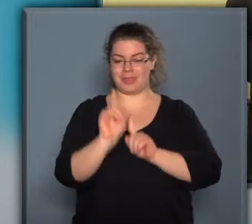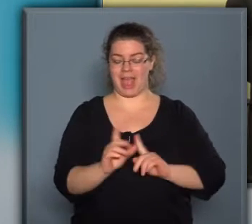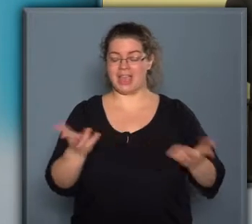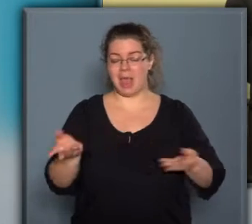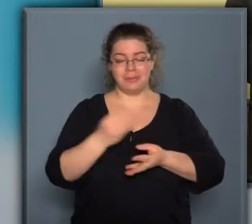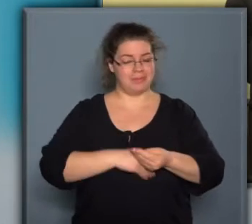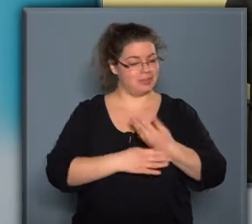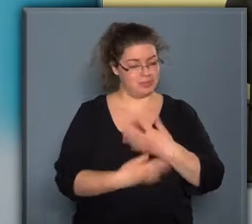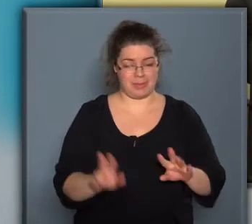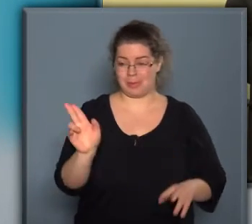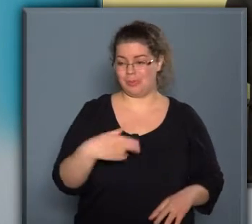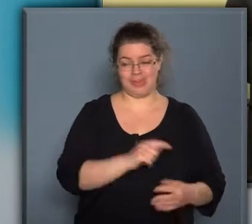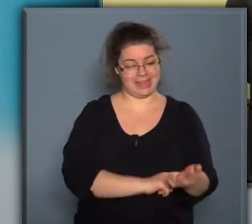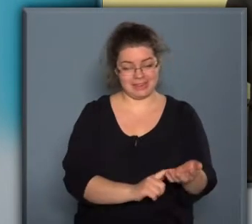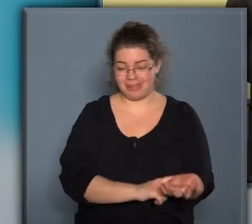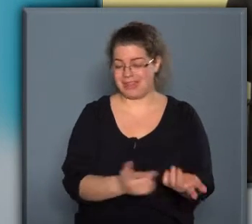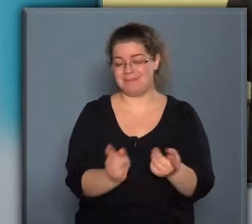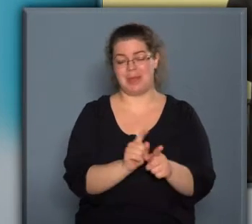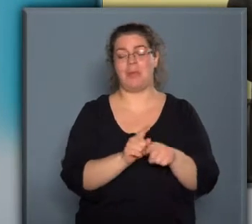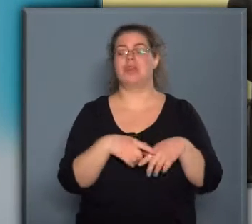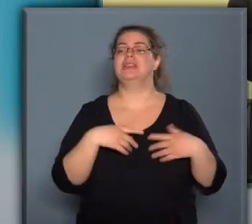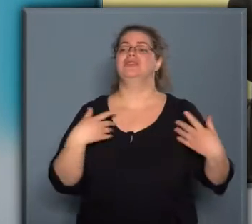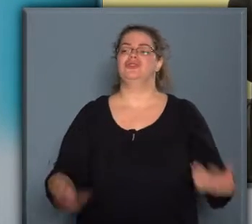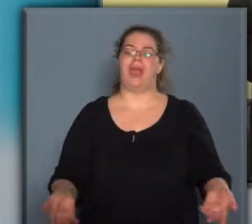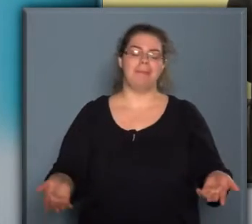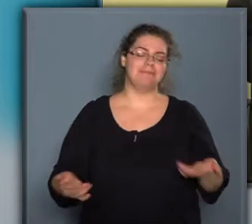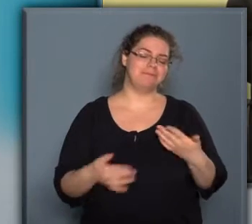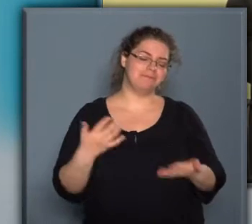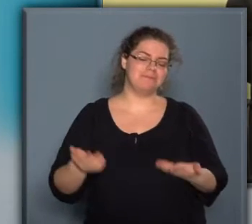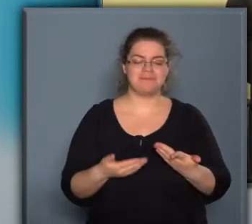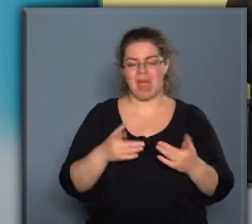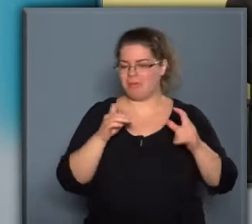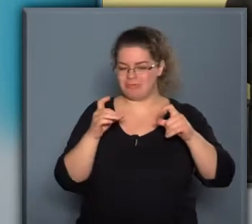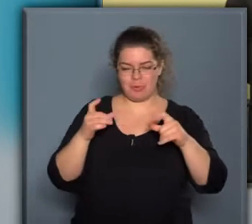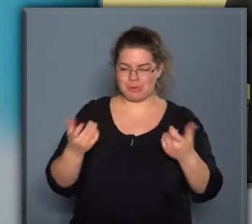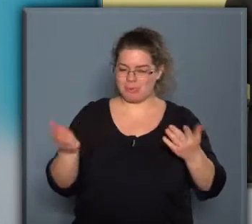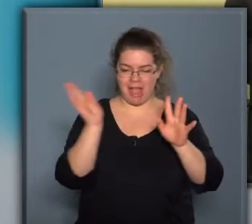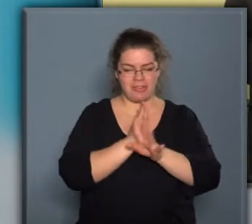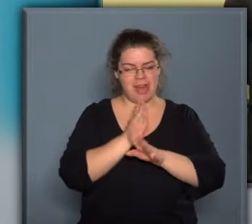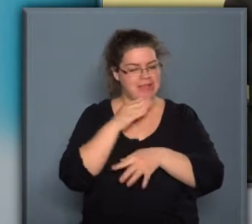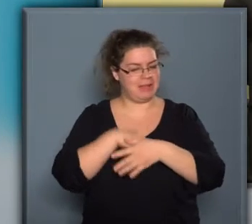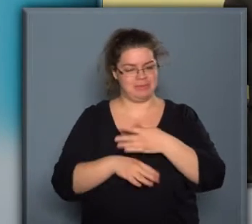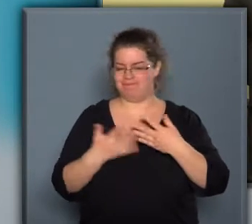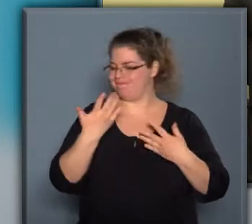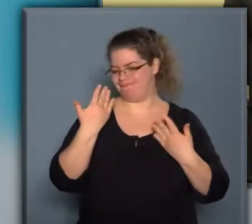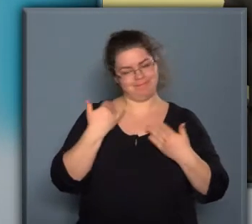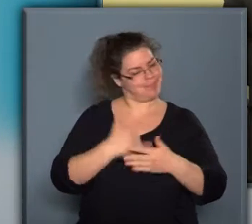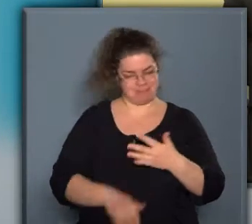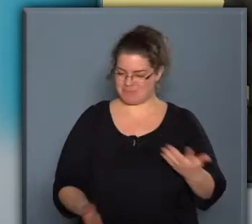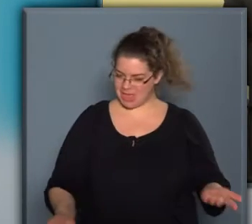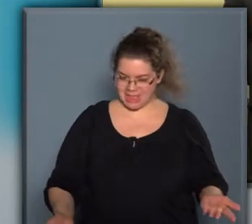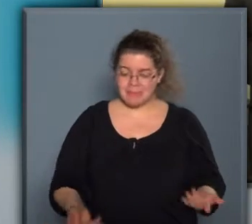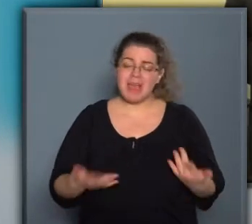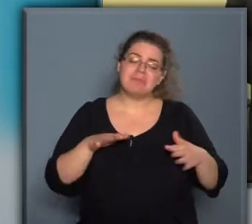sem a művészeti vénám nem olyan, sem a fotózás rejtelmeiben nem mélyet emel.